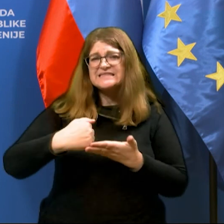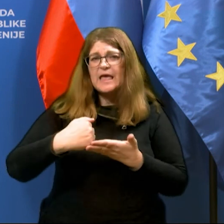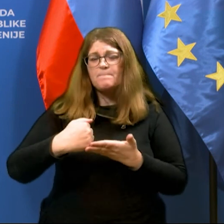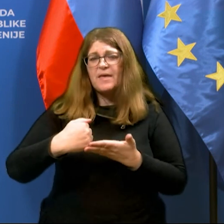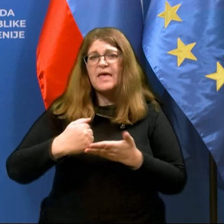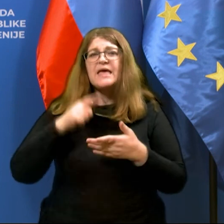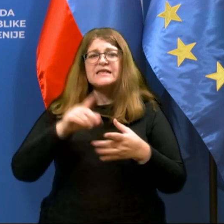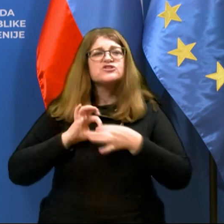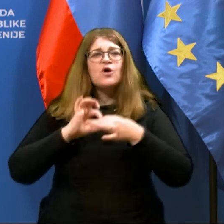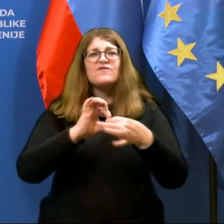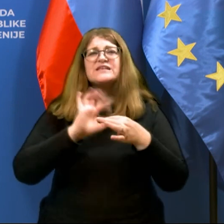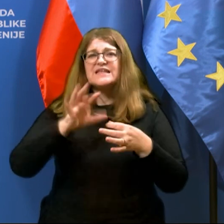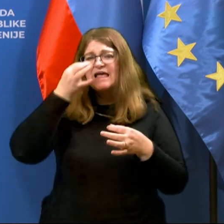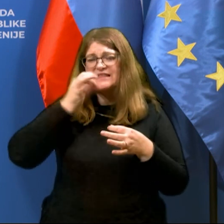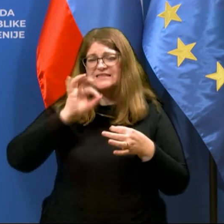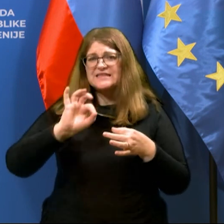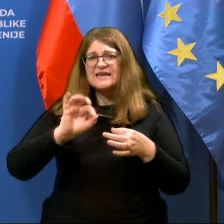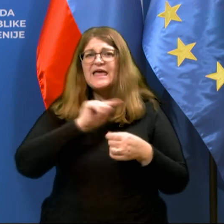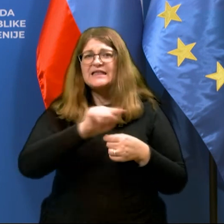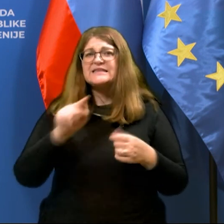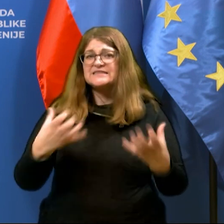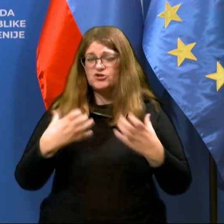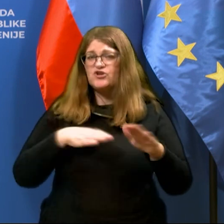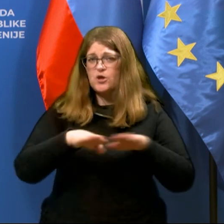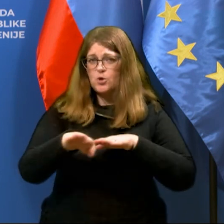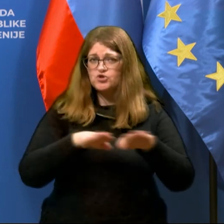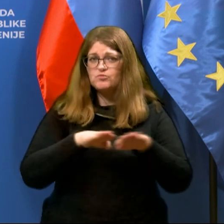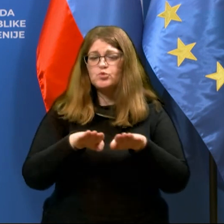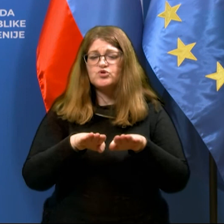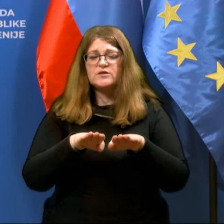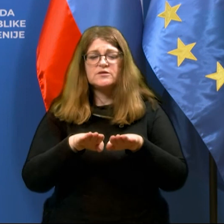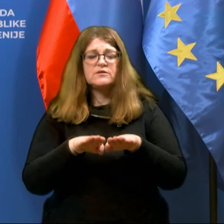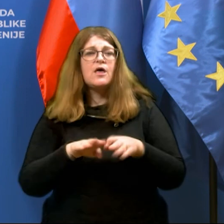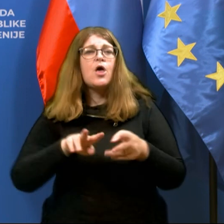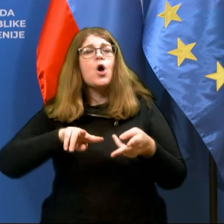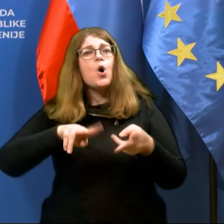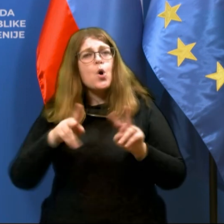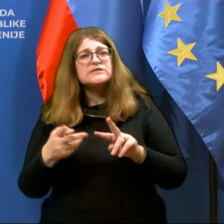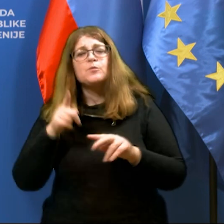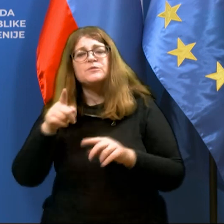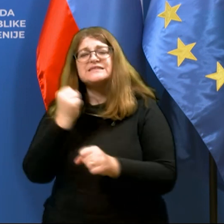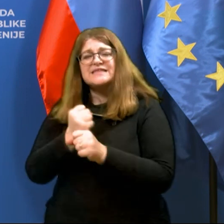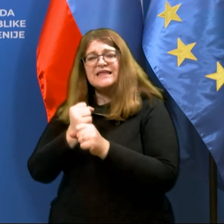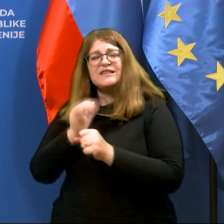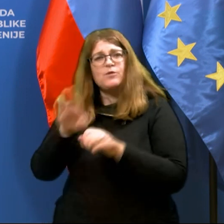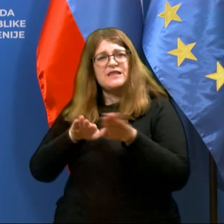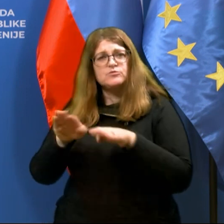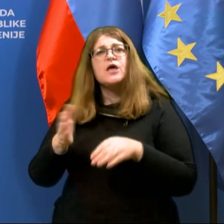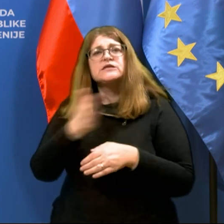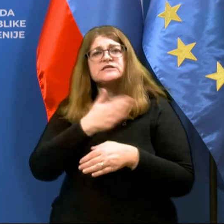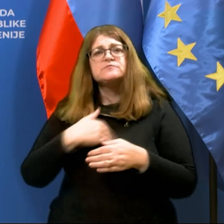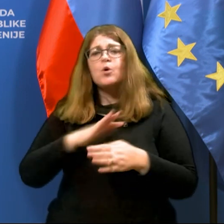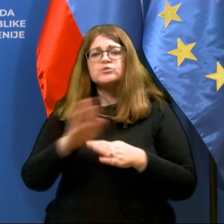vezane na testiranje tako tistih, želijo smučati oziroma tistih, ki upravljajo smučišči, opredelili za